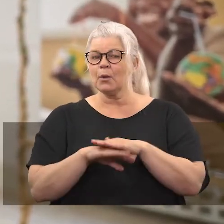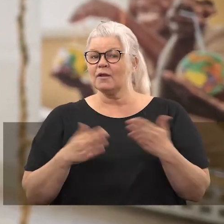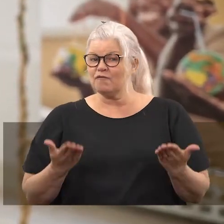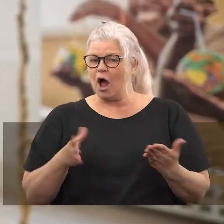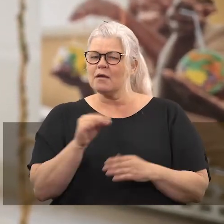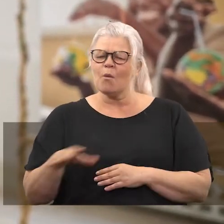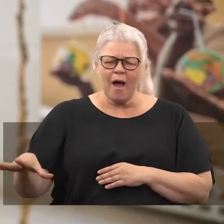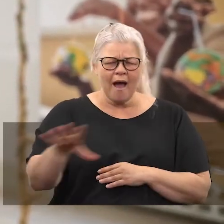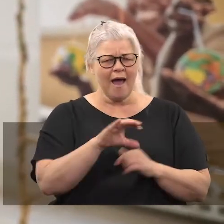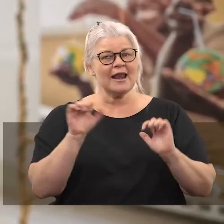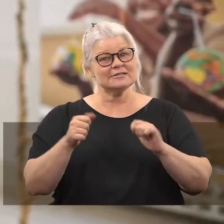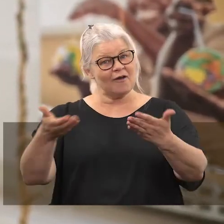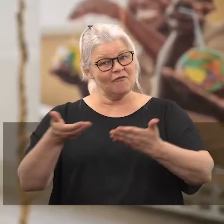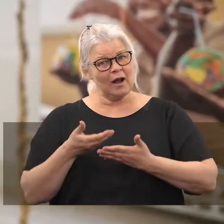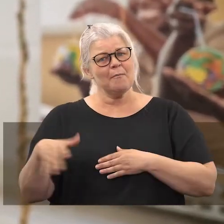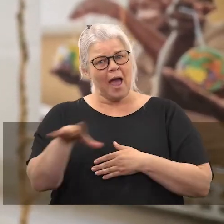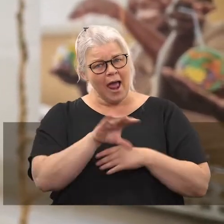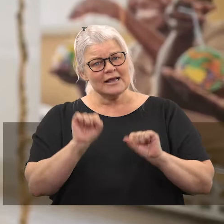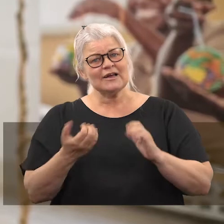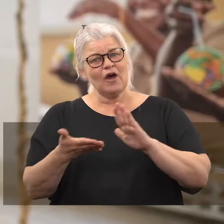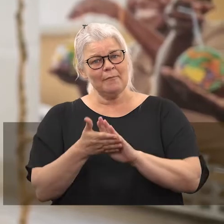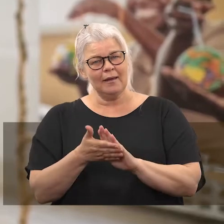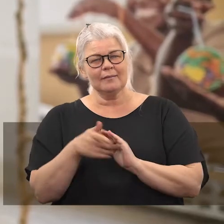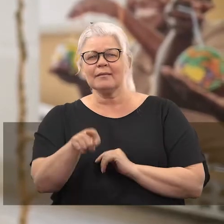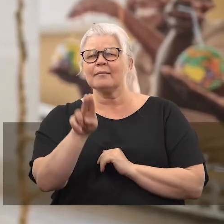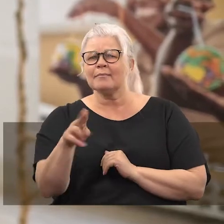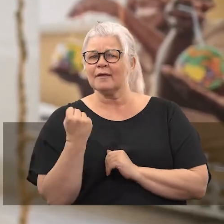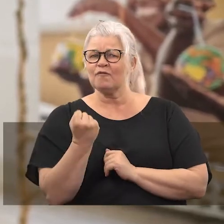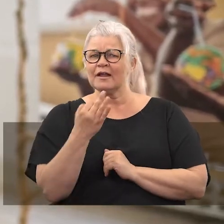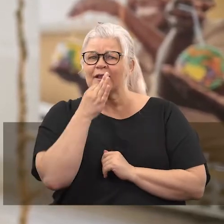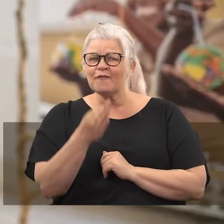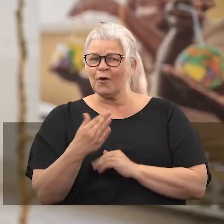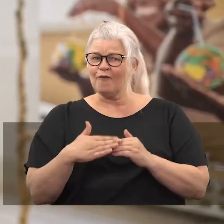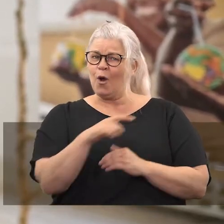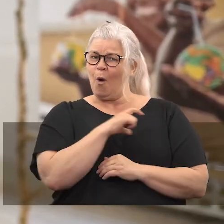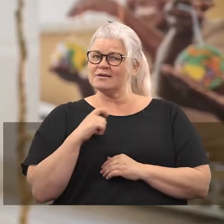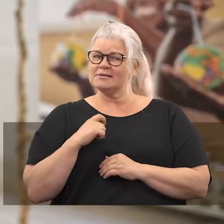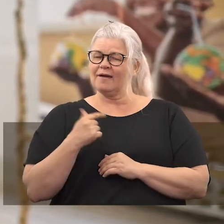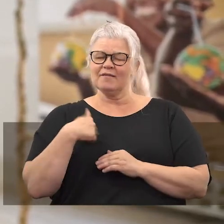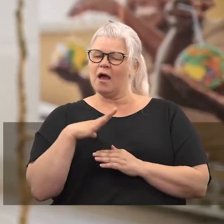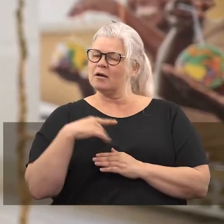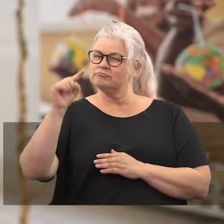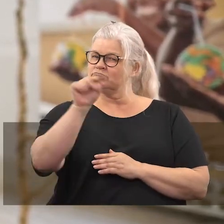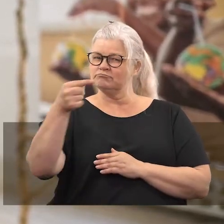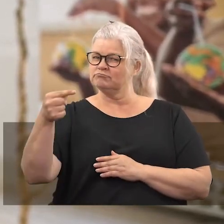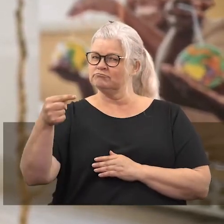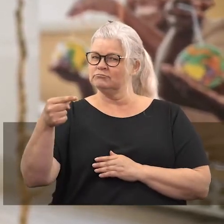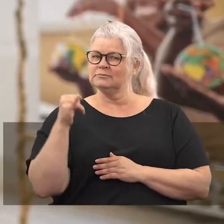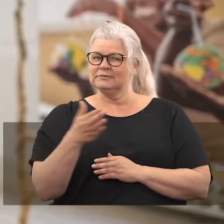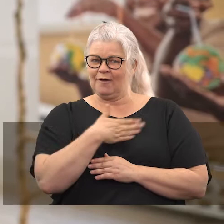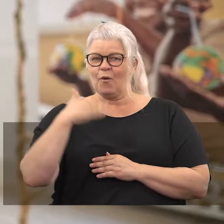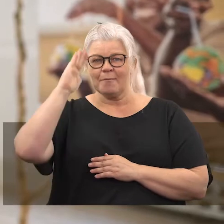att alla ska vara välkomna och alla ska få vara med. Så det här är en ytterst viktig fråga för oss. Vi har alltid den längst fram